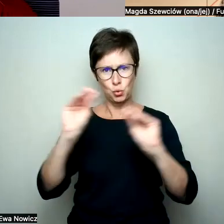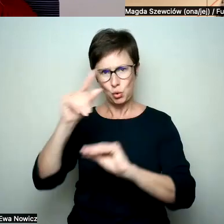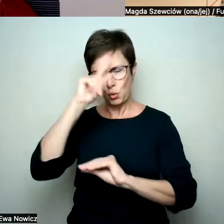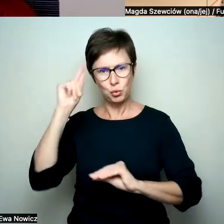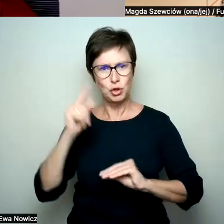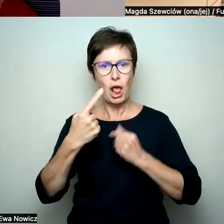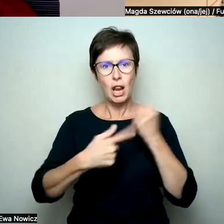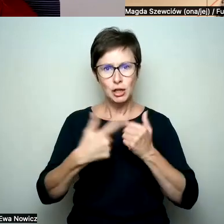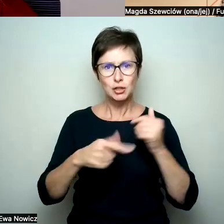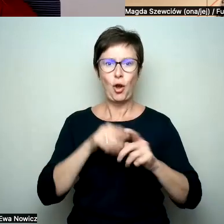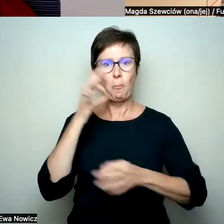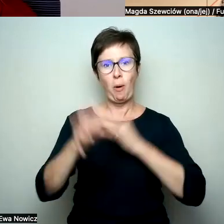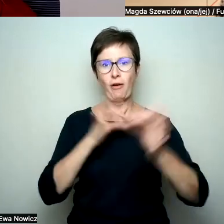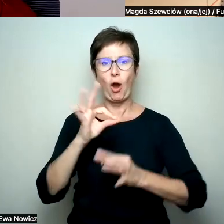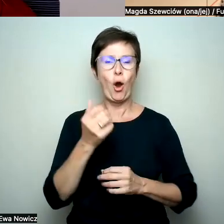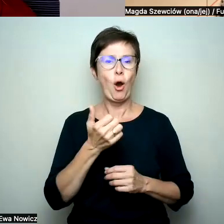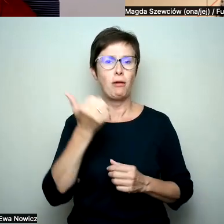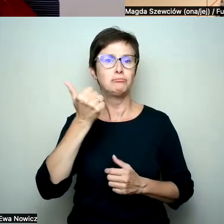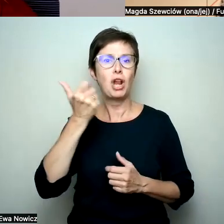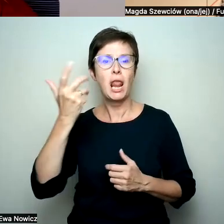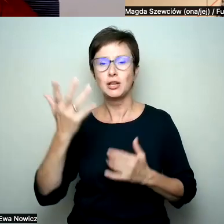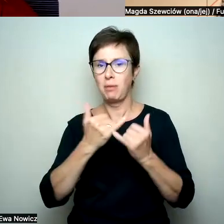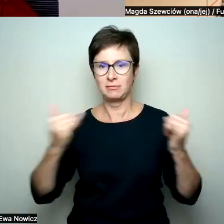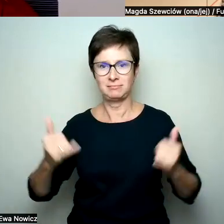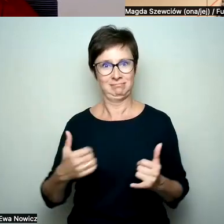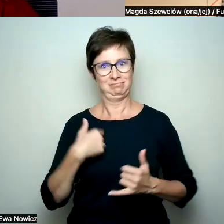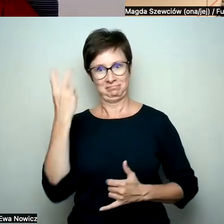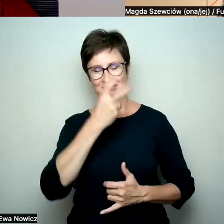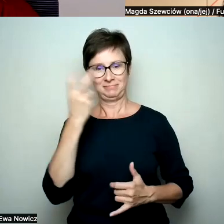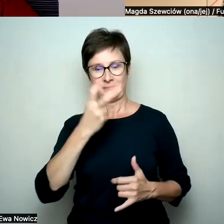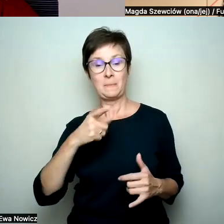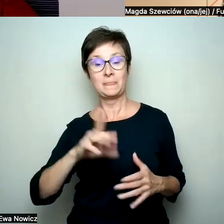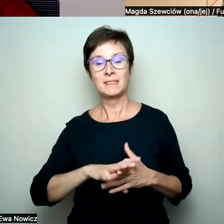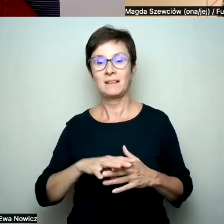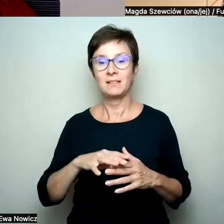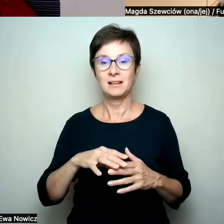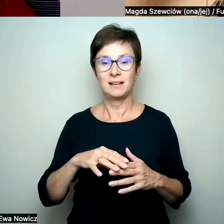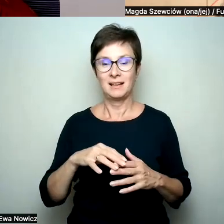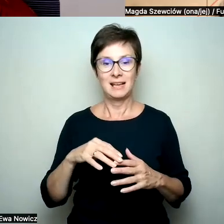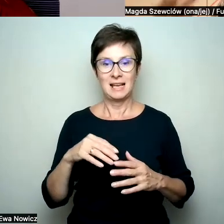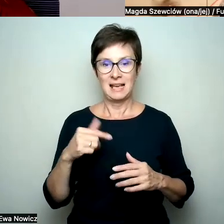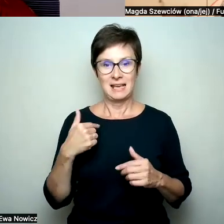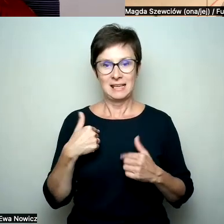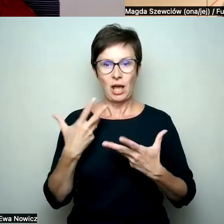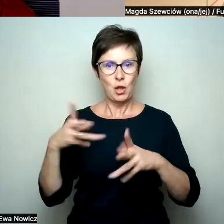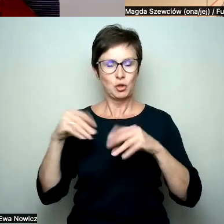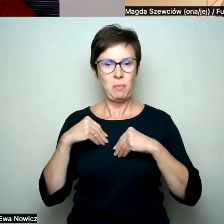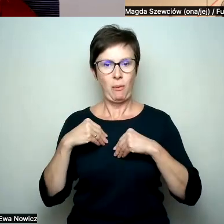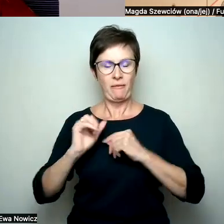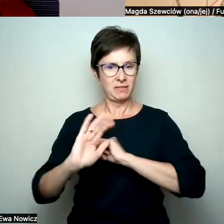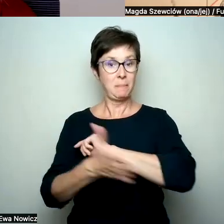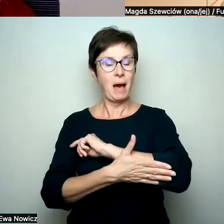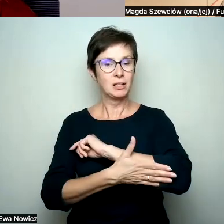liczbach. Co jest dla mnie fascynujące, bo w procesie socjalizacji, myślę z względu na mój gender, nie otrzymałam takiego wsparcia, żeby